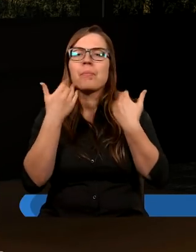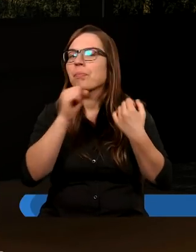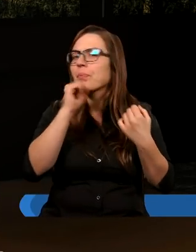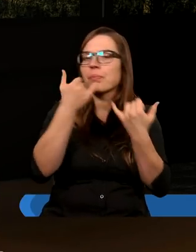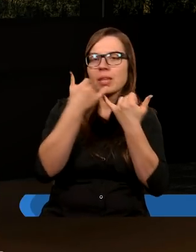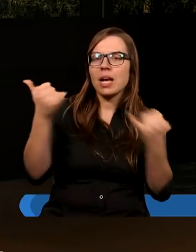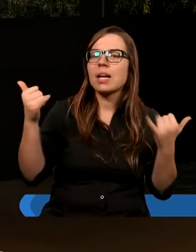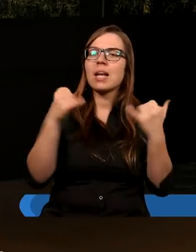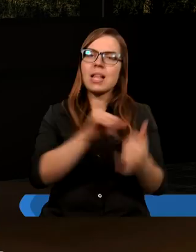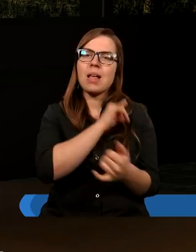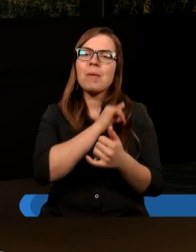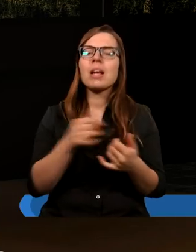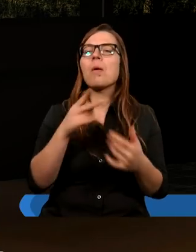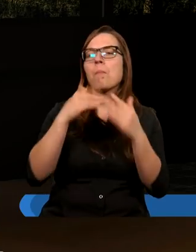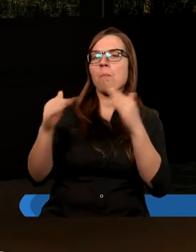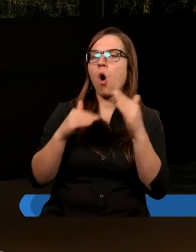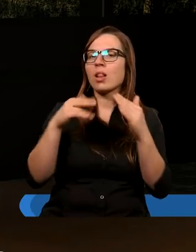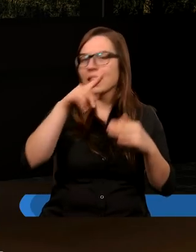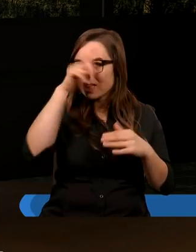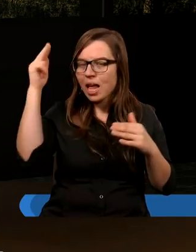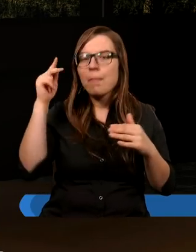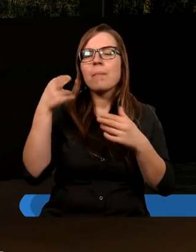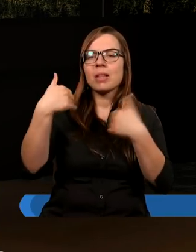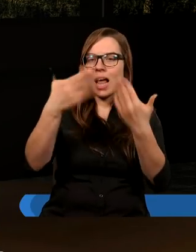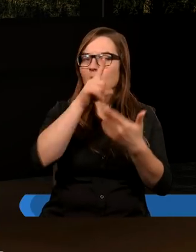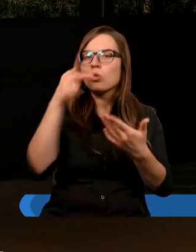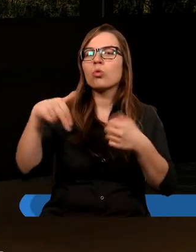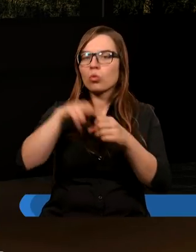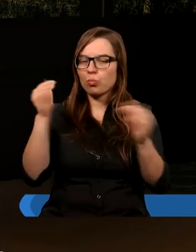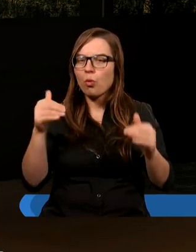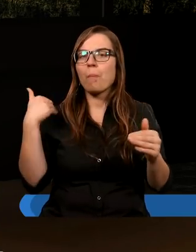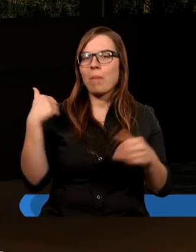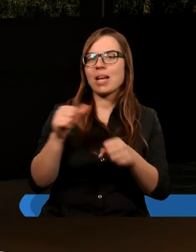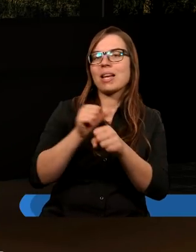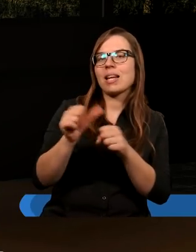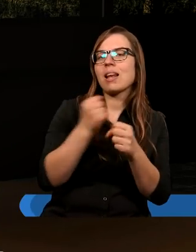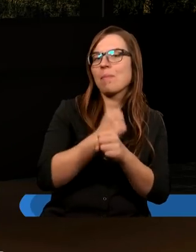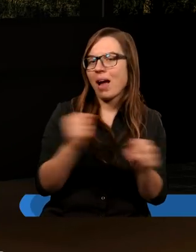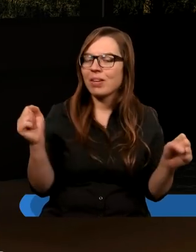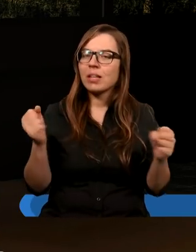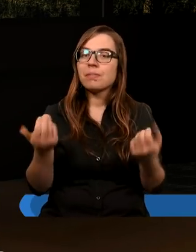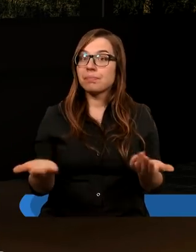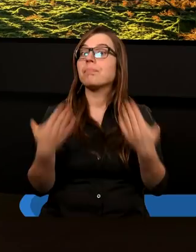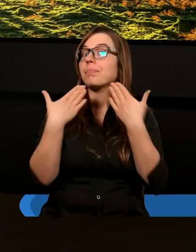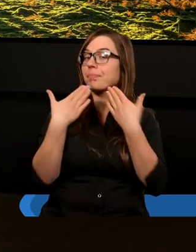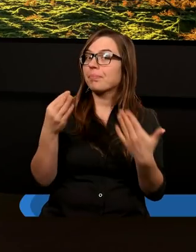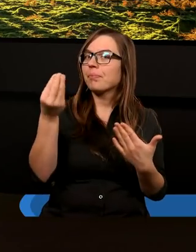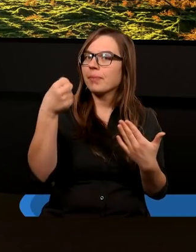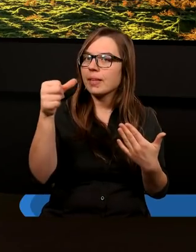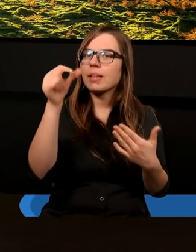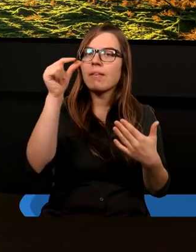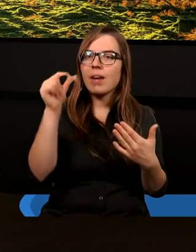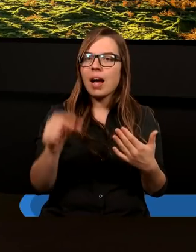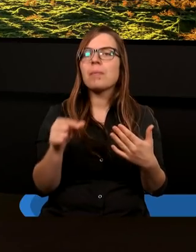żadnego innego imienia pod niebem danego ludziom, przez które moglibyśmy być zbawieni. Dziękuję bardzo. I jeszcze jeden